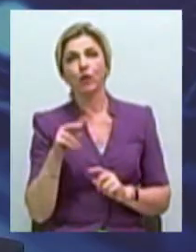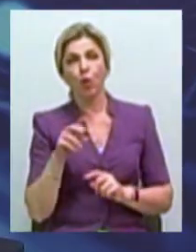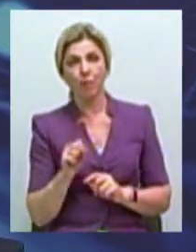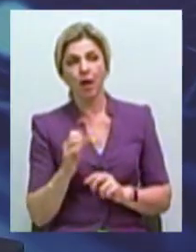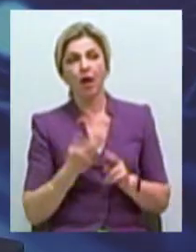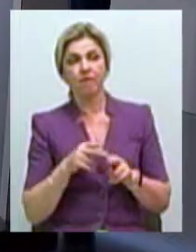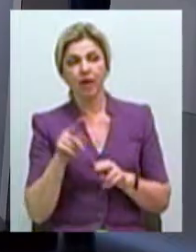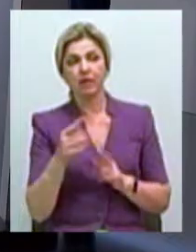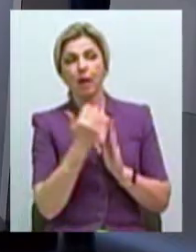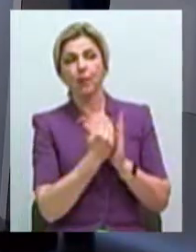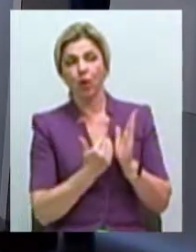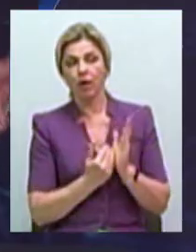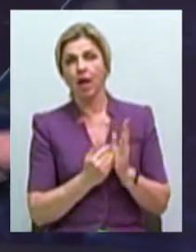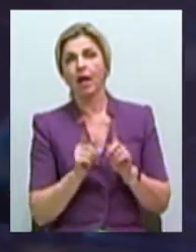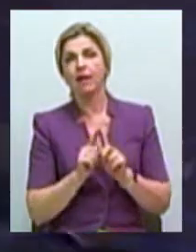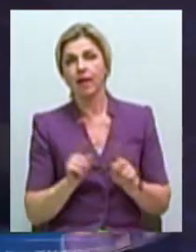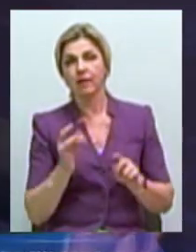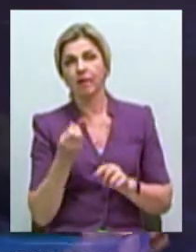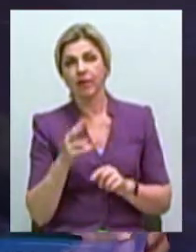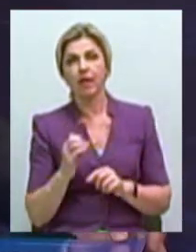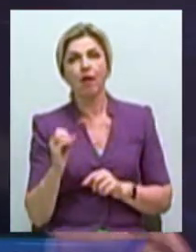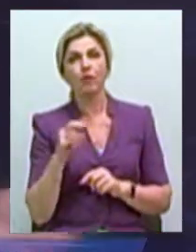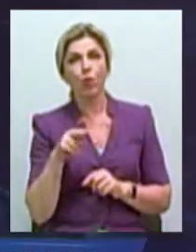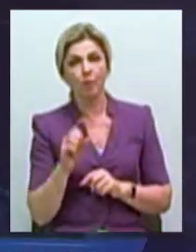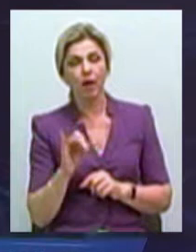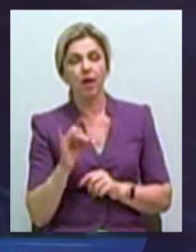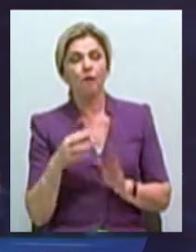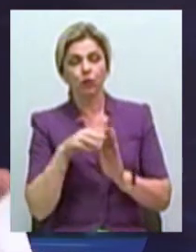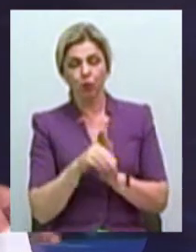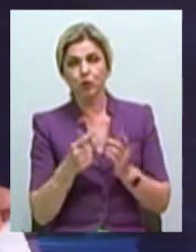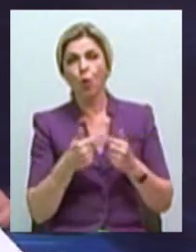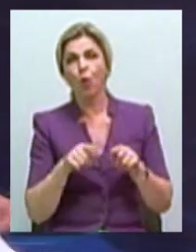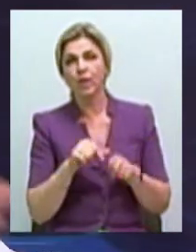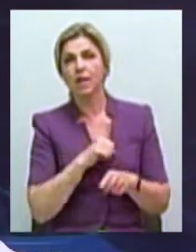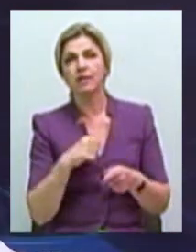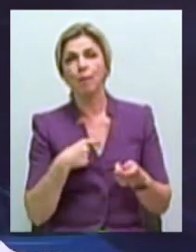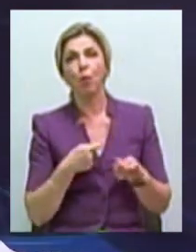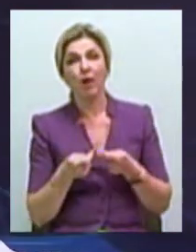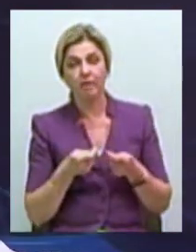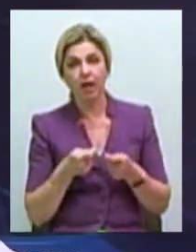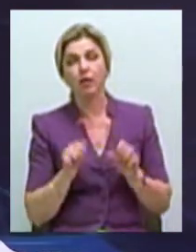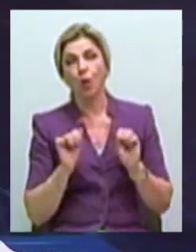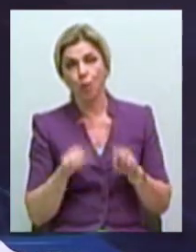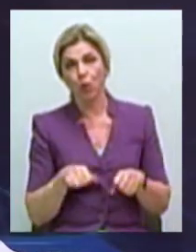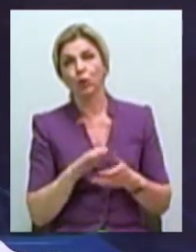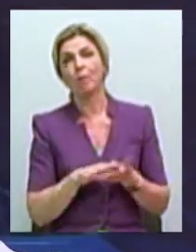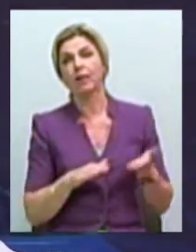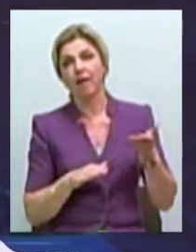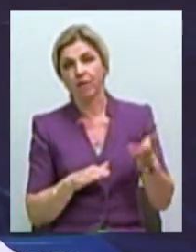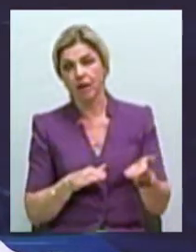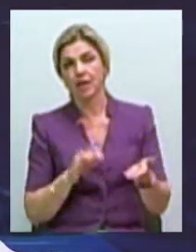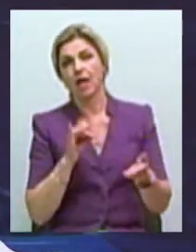рамках программы Креативная Европа в том числе и органы местного самоуправления могут поддаться и